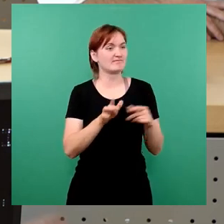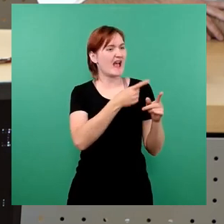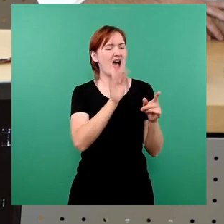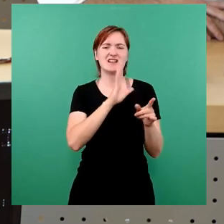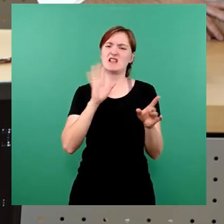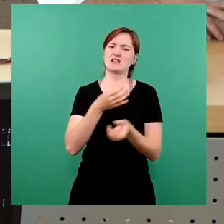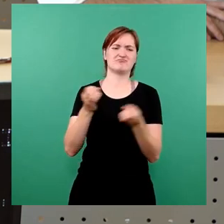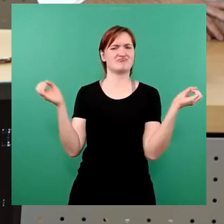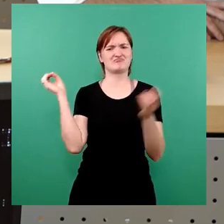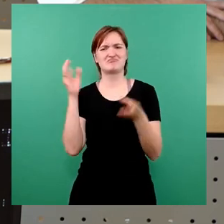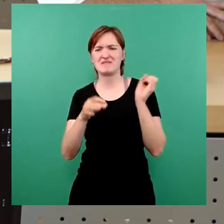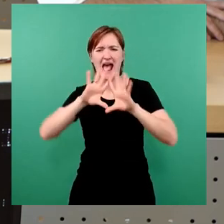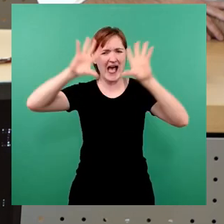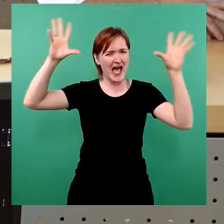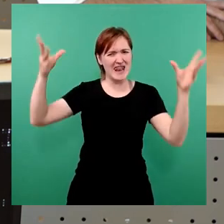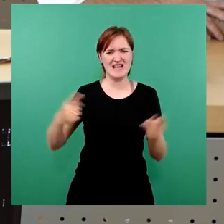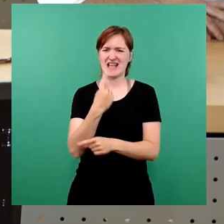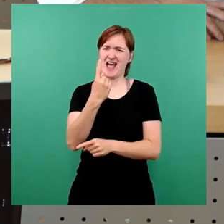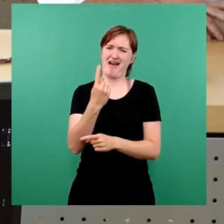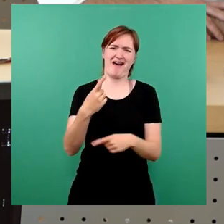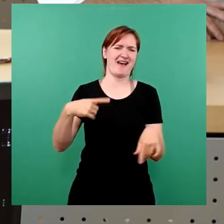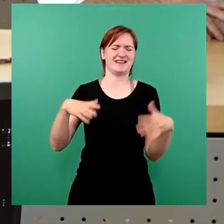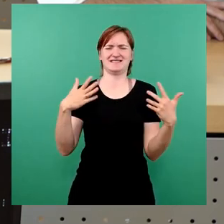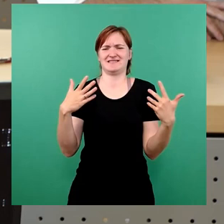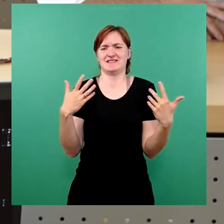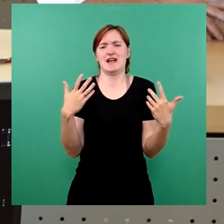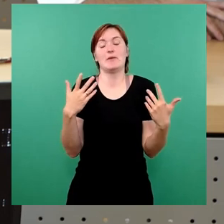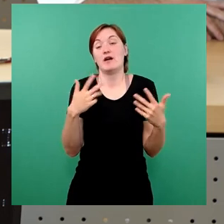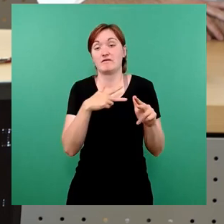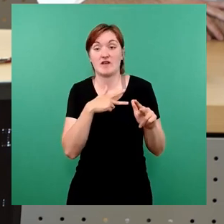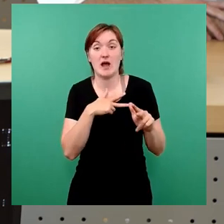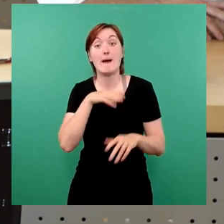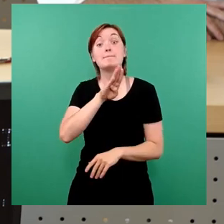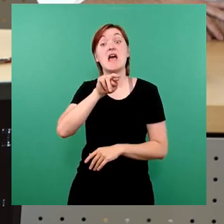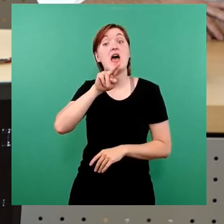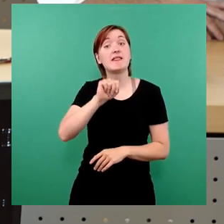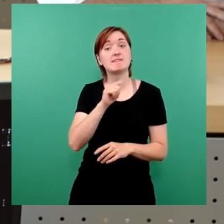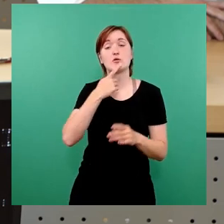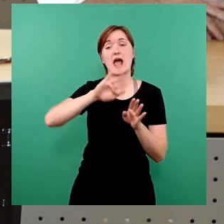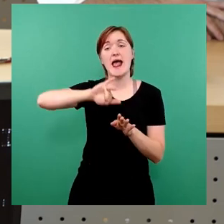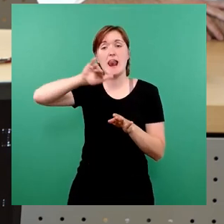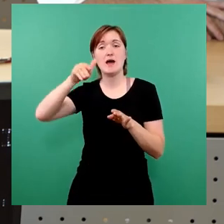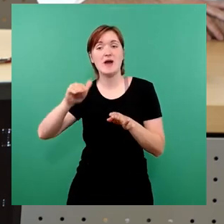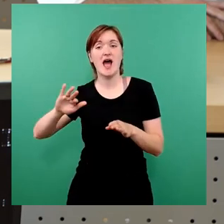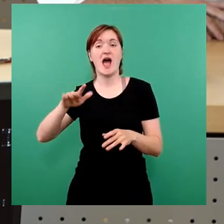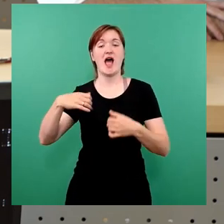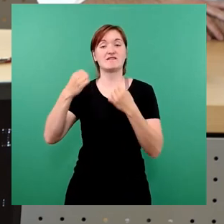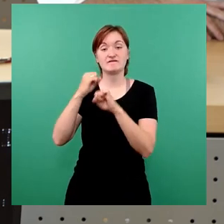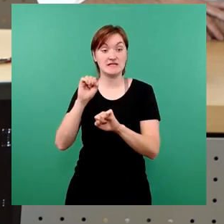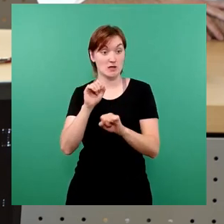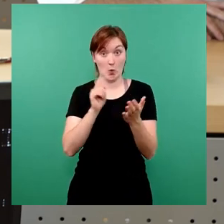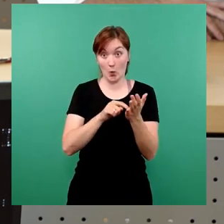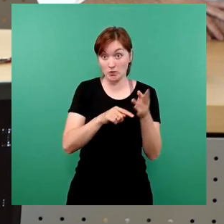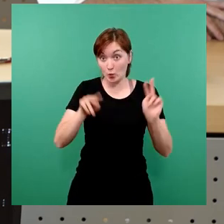geworfen, BAN und alles, was dazugehört. Und die Gründe, warum die BAN oder das Elbhagenfest nicht stattgefunden haben, sind übrigens sehr unterschiedlich.